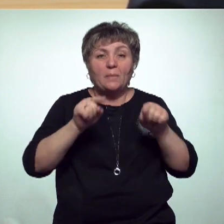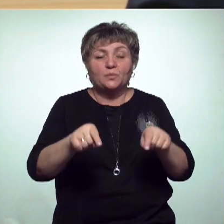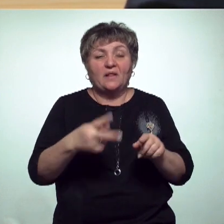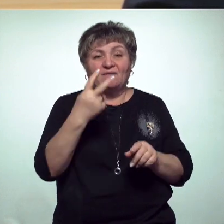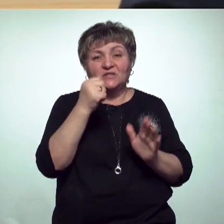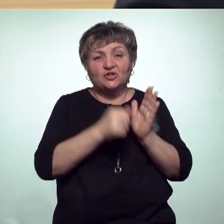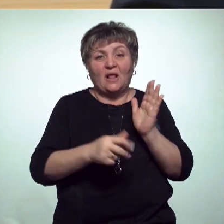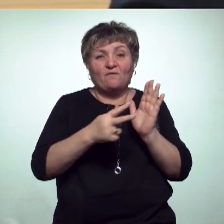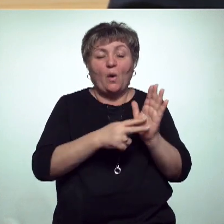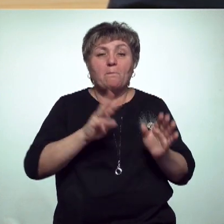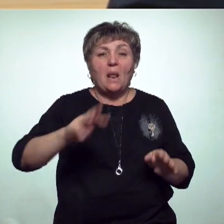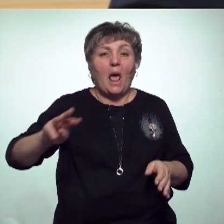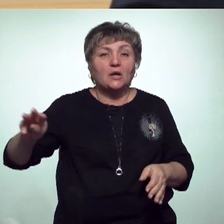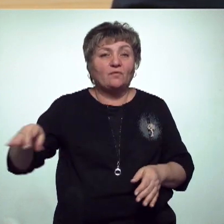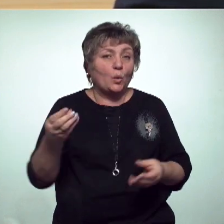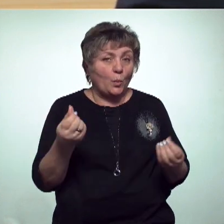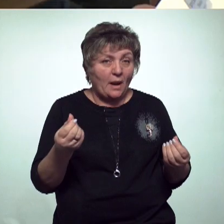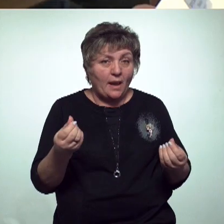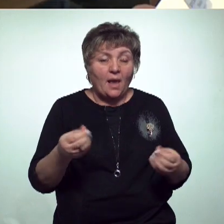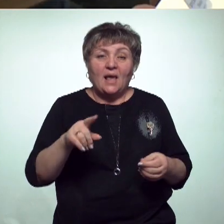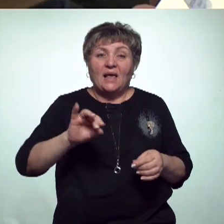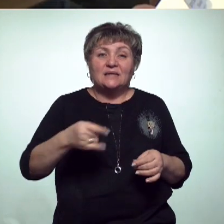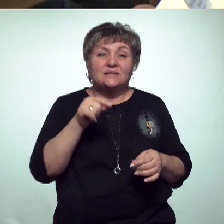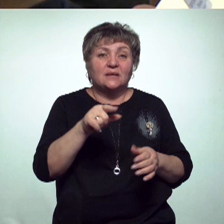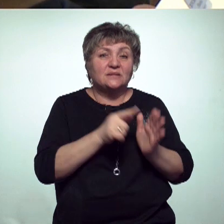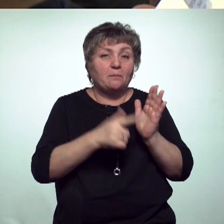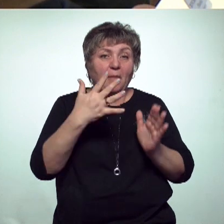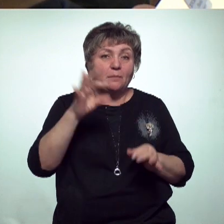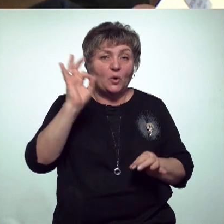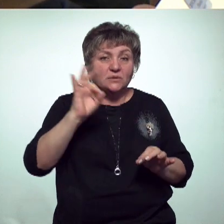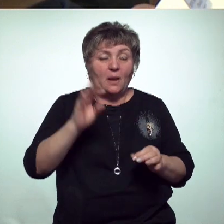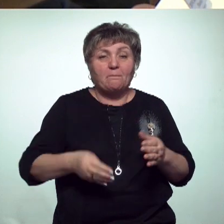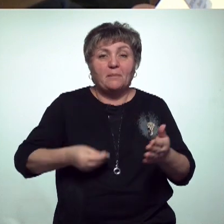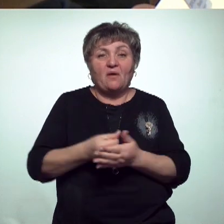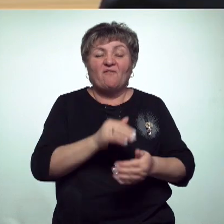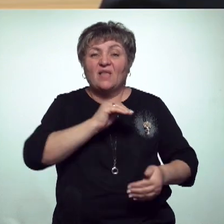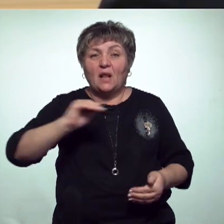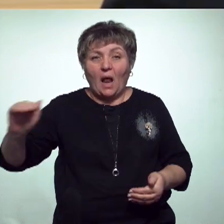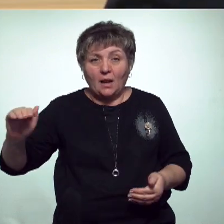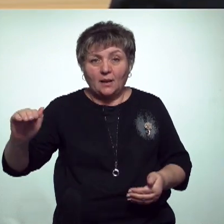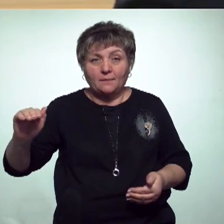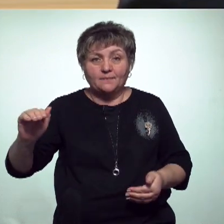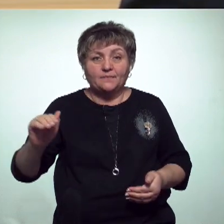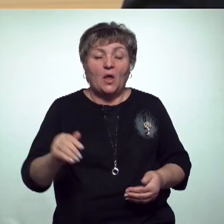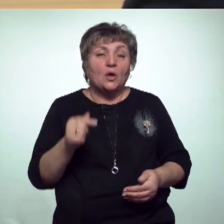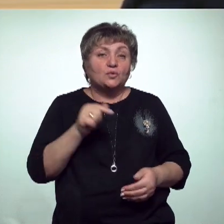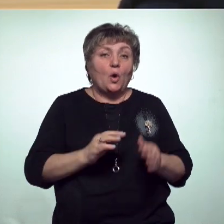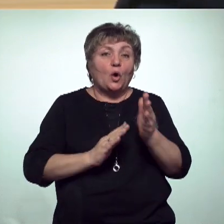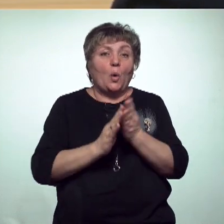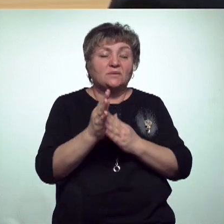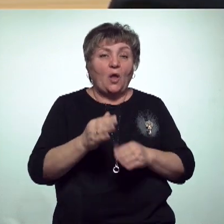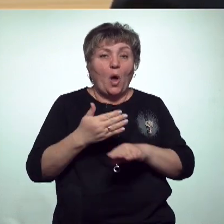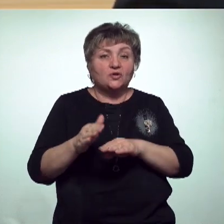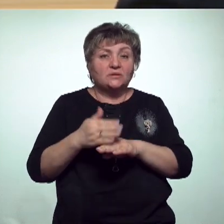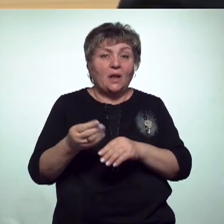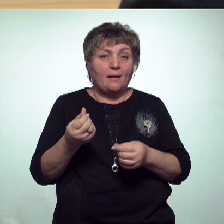268 миллиардов рублей. Из них 75% перечислили в федеральный. Столь значительный рост отчислений